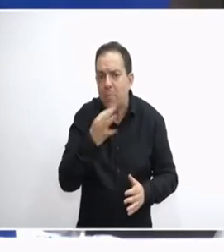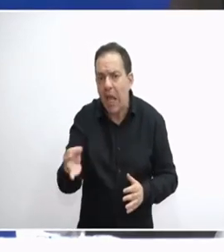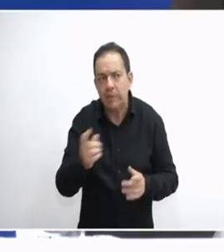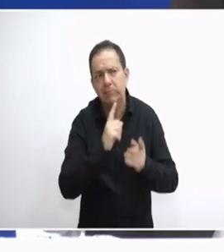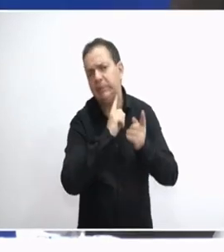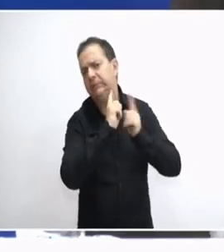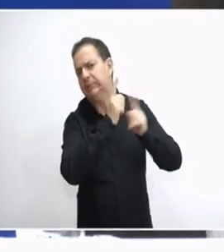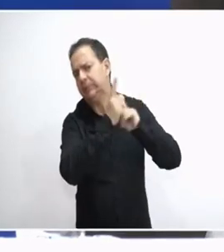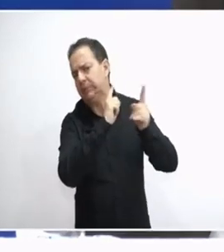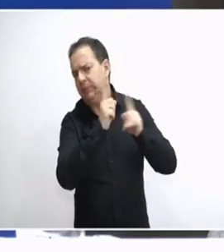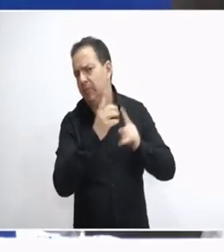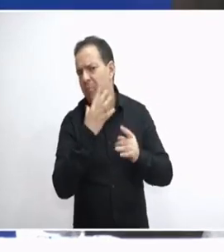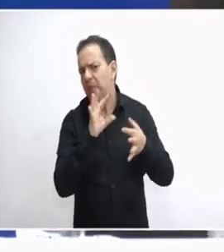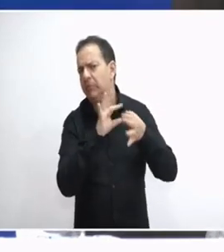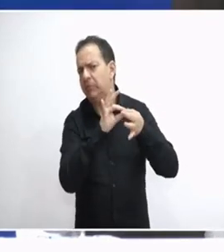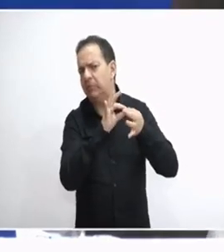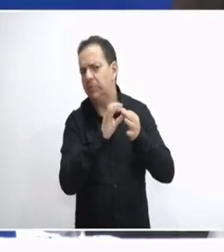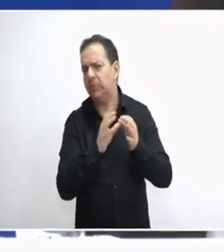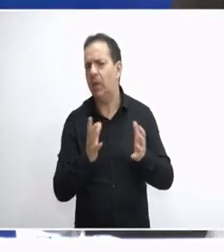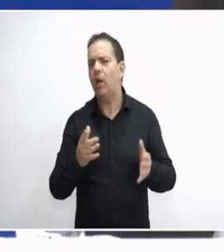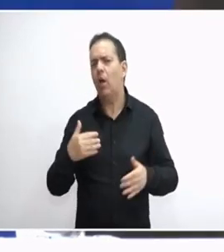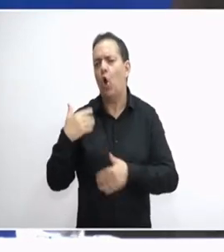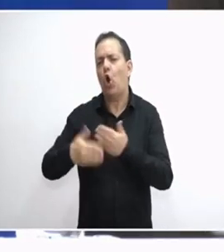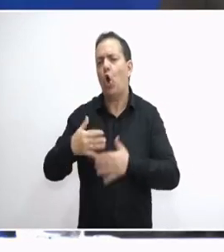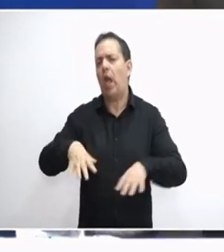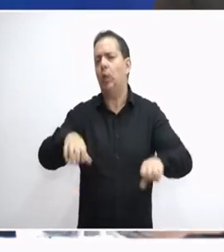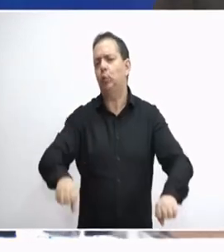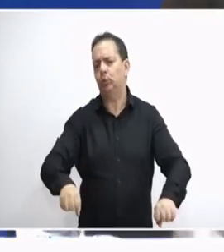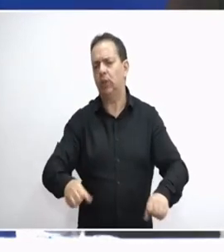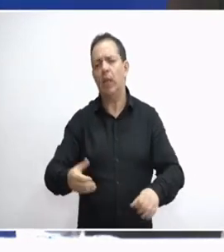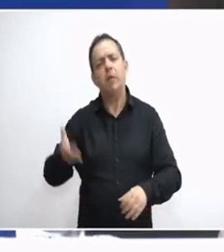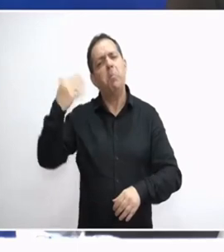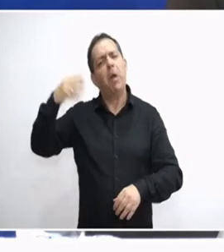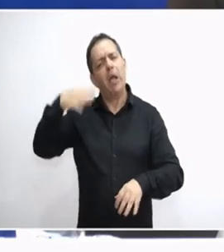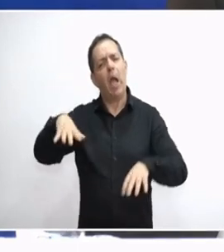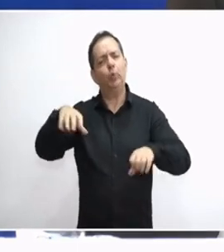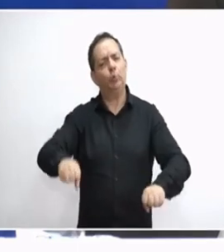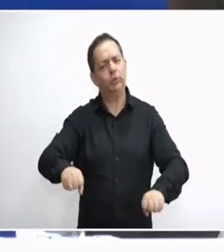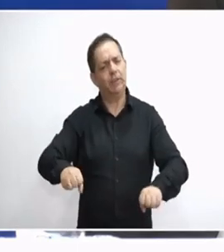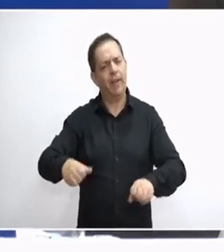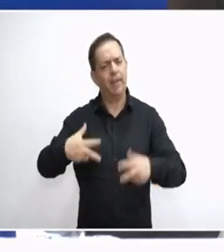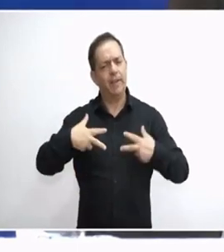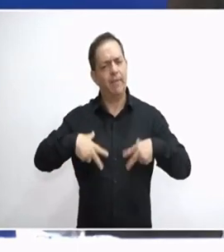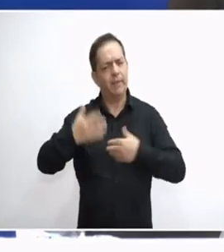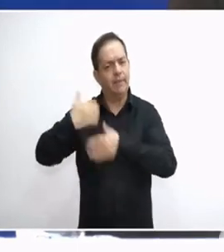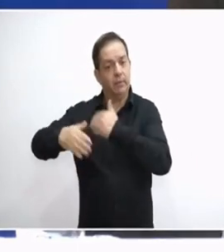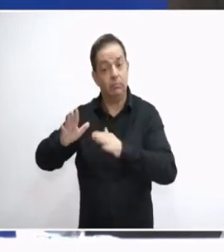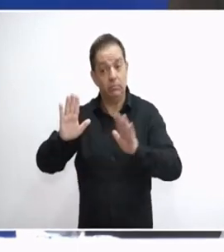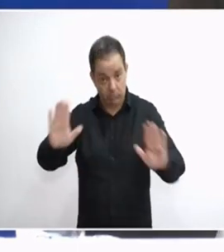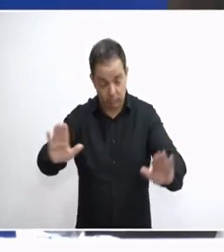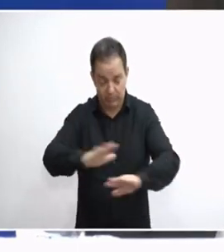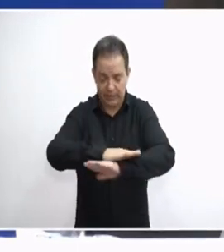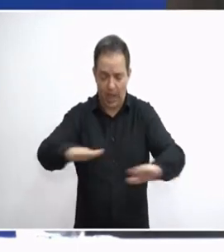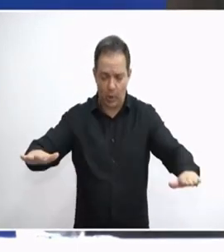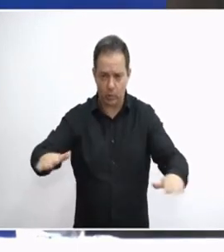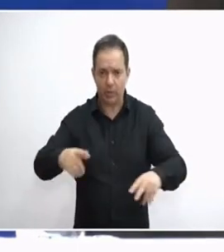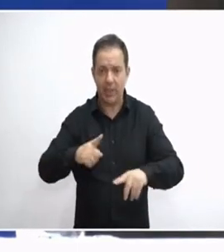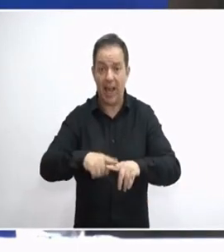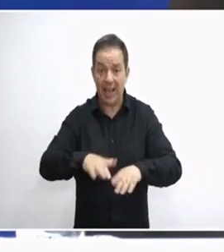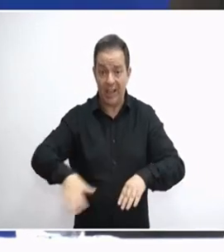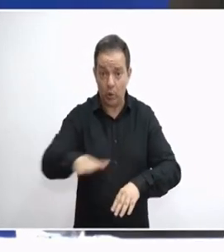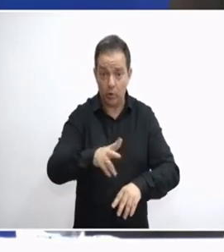επιταγιές που είναι στην εξουσία ή που κάθεται τόσα χρόνια στην εξουσία ή που ήταν στην εξουσία. Η διαδικασία όμως αυτή η Ελλήνων Συνέλευση θα βάλει τέλος.